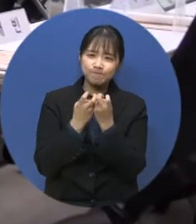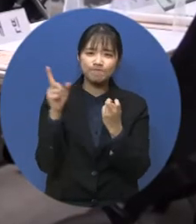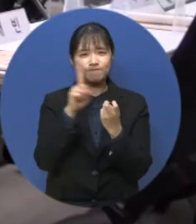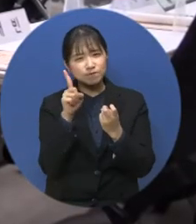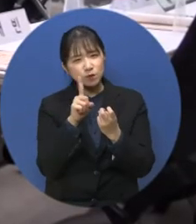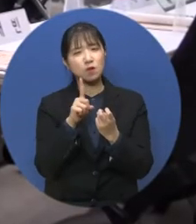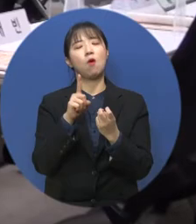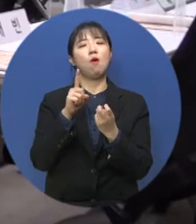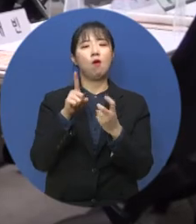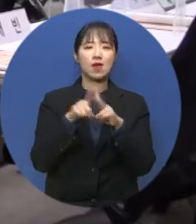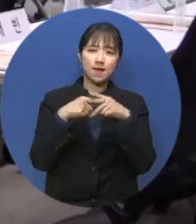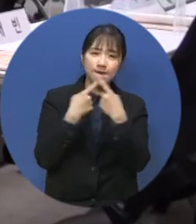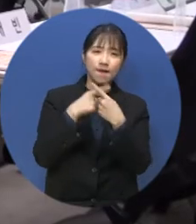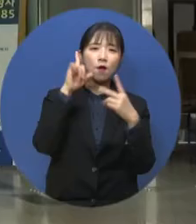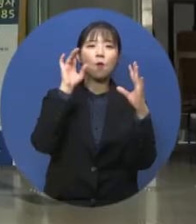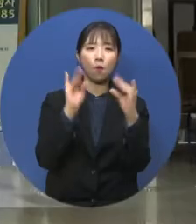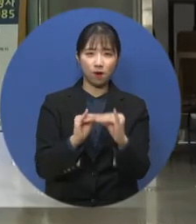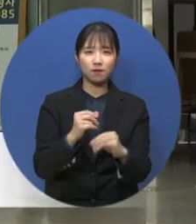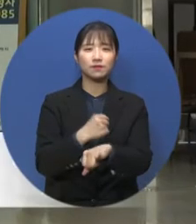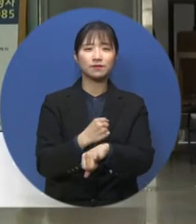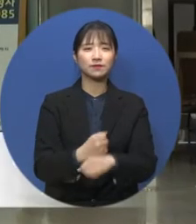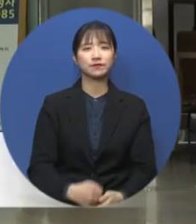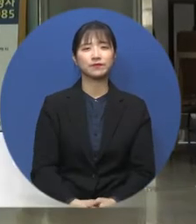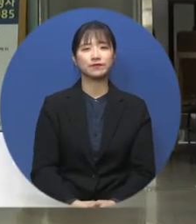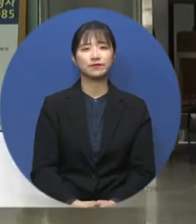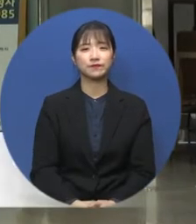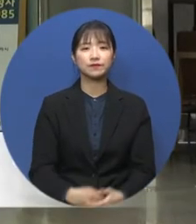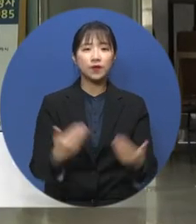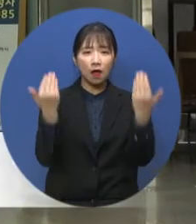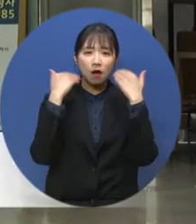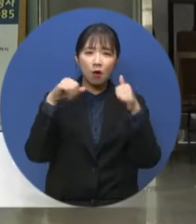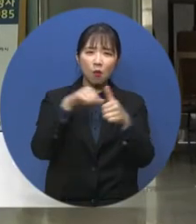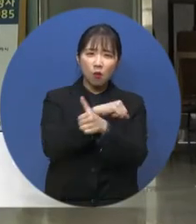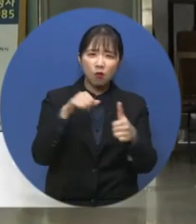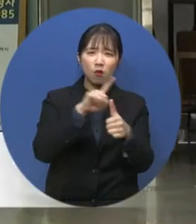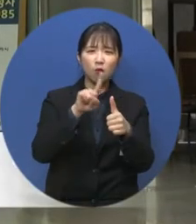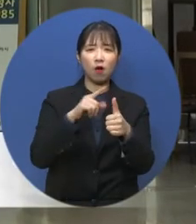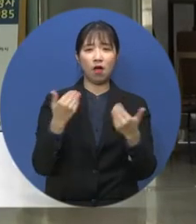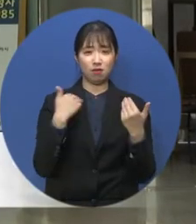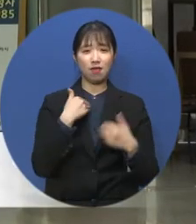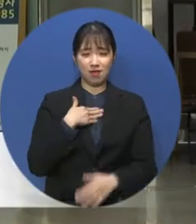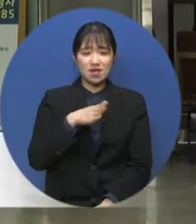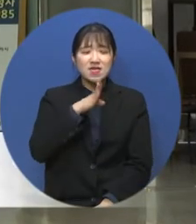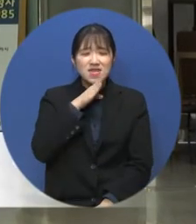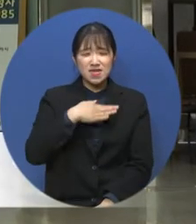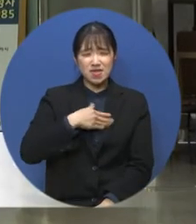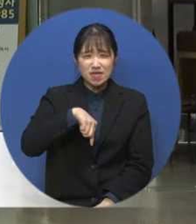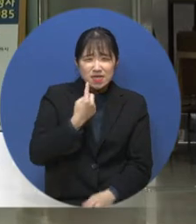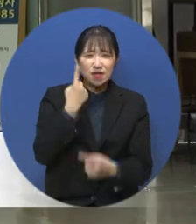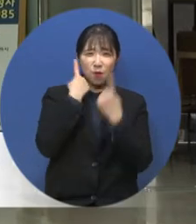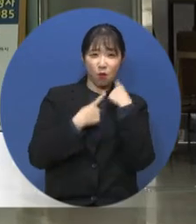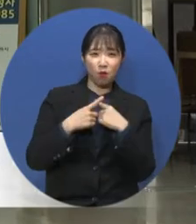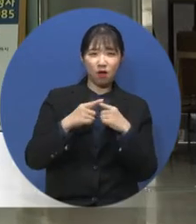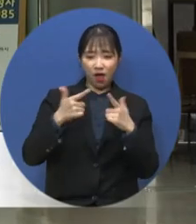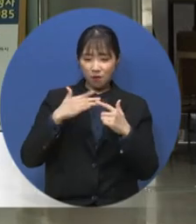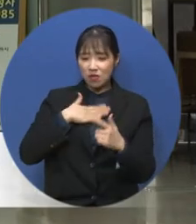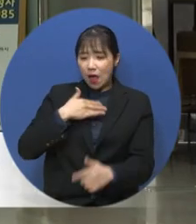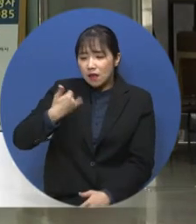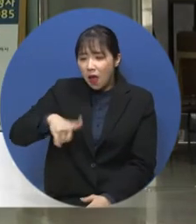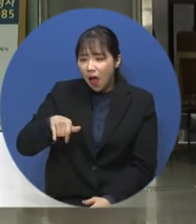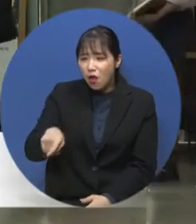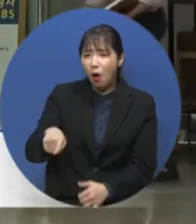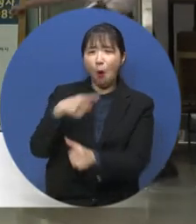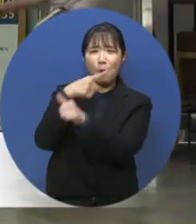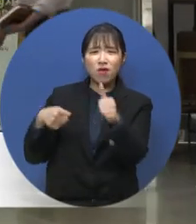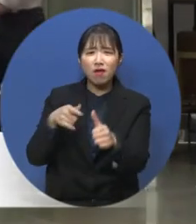이해와 공감을 이끌어냈습니다. 학교폭력이 학생 여러분 자신에게 발생을 했거나 아니면 자녀에게 발생한 사실을